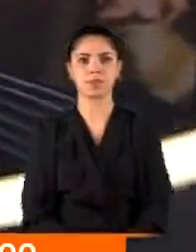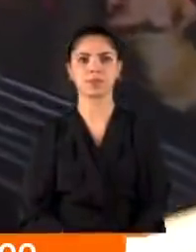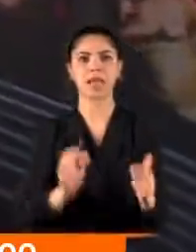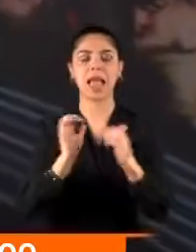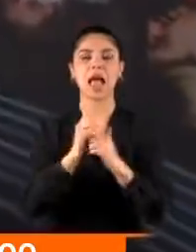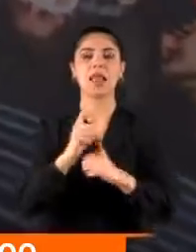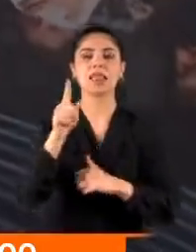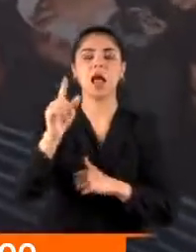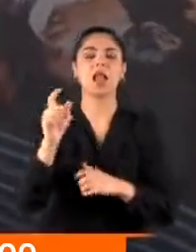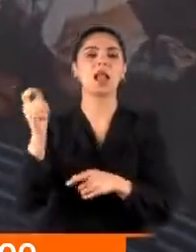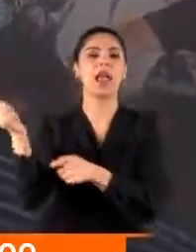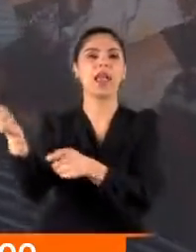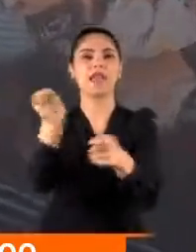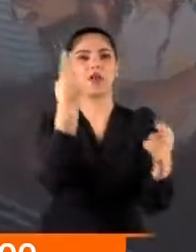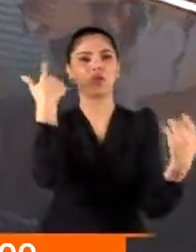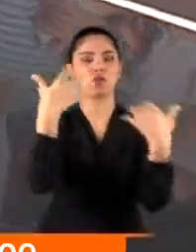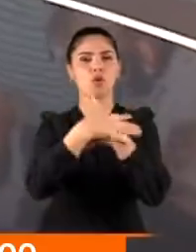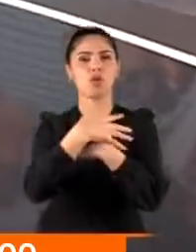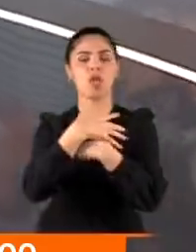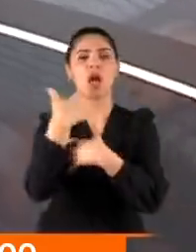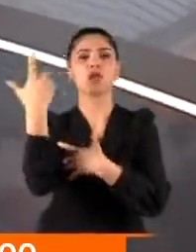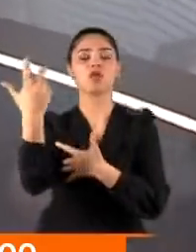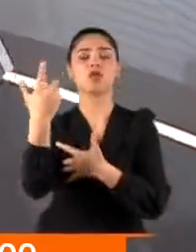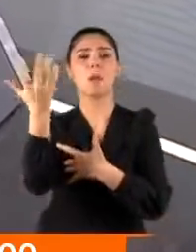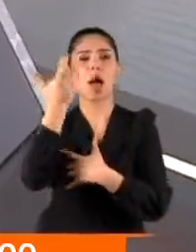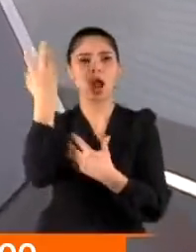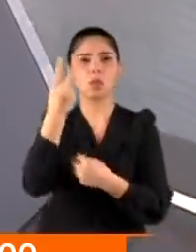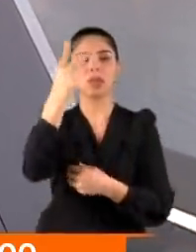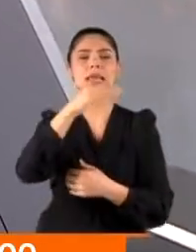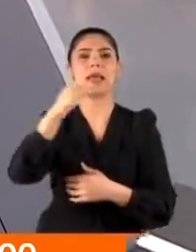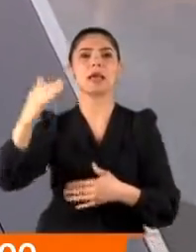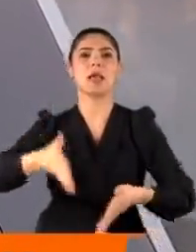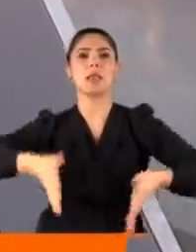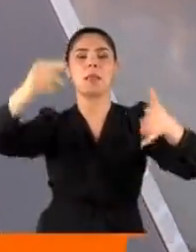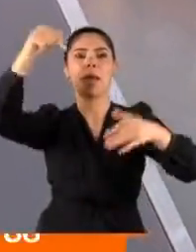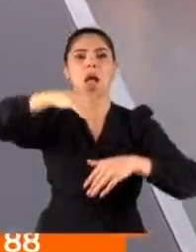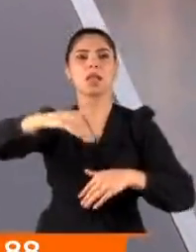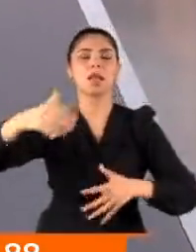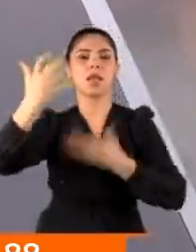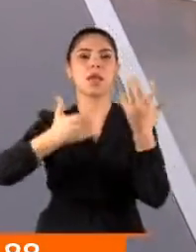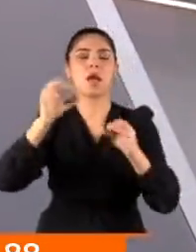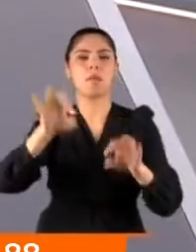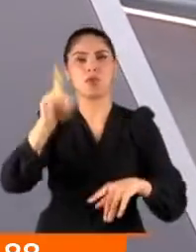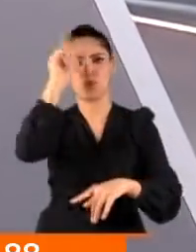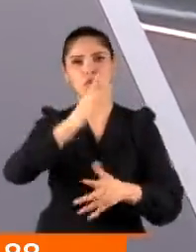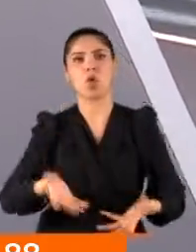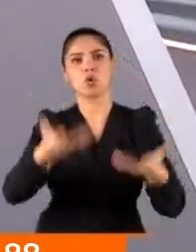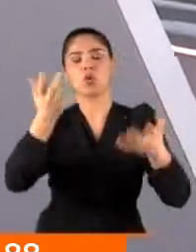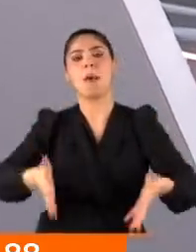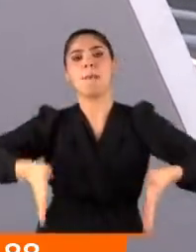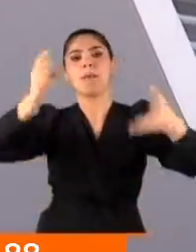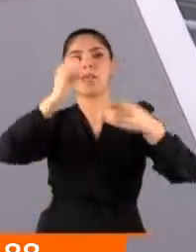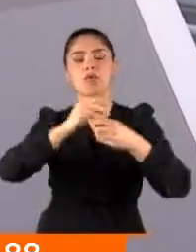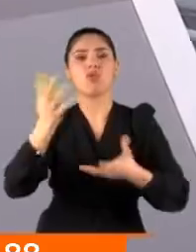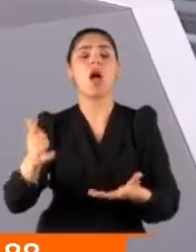Antalya itfaiyesini dün akşam alarma geçiren iki katlı binanın Bodrum katında çıkan yangında. Duman kısa sürede binaya doldu